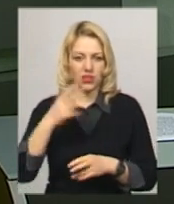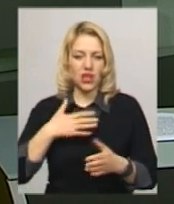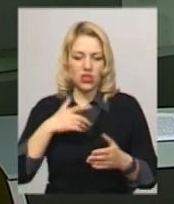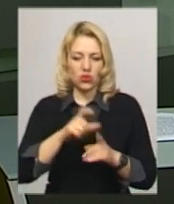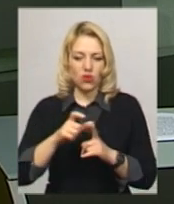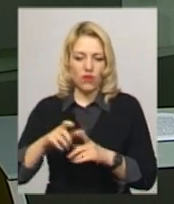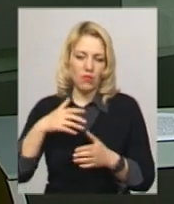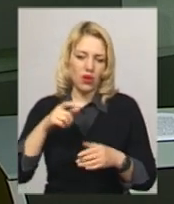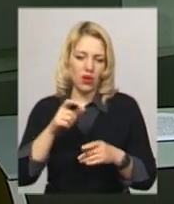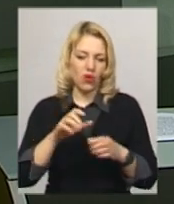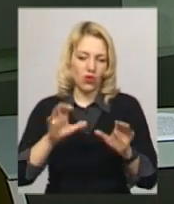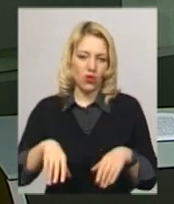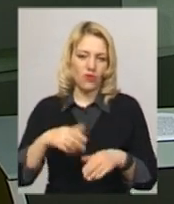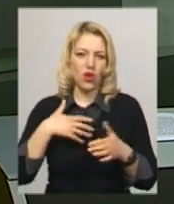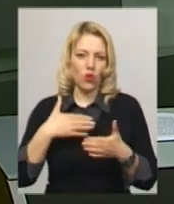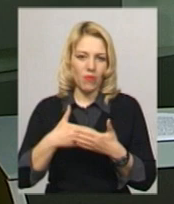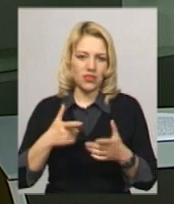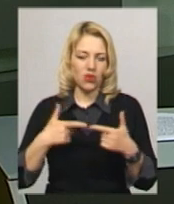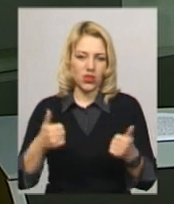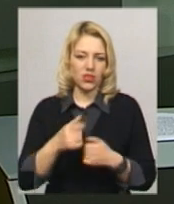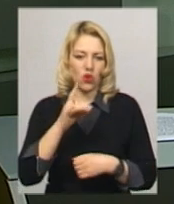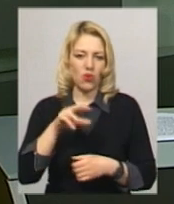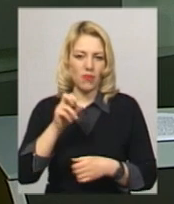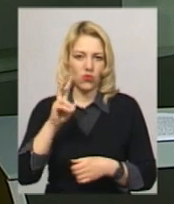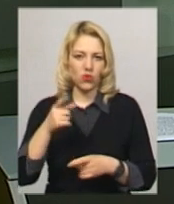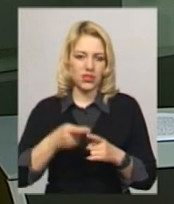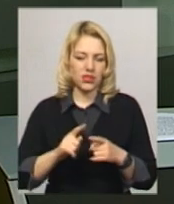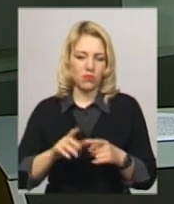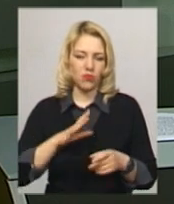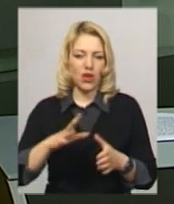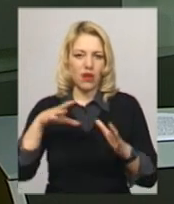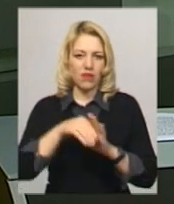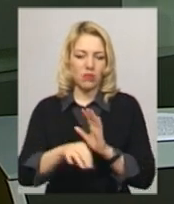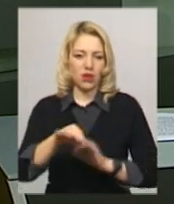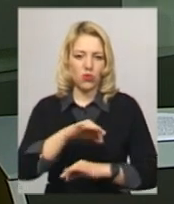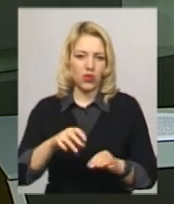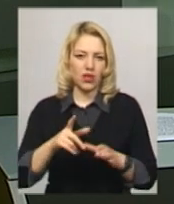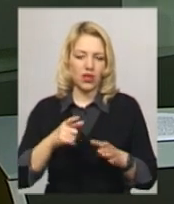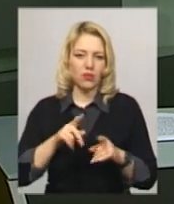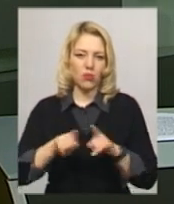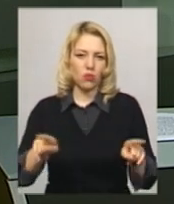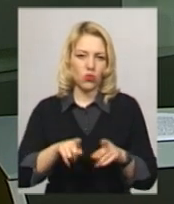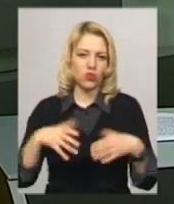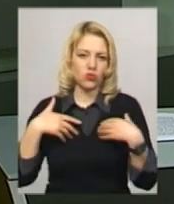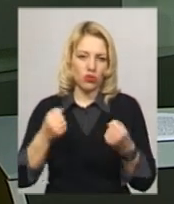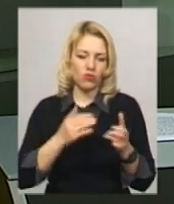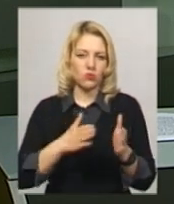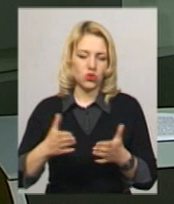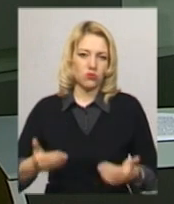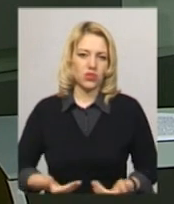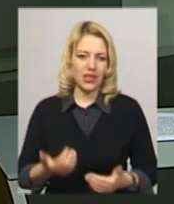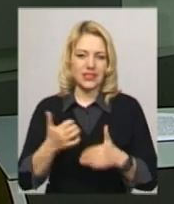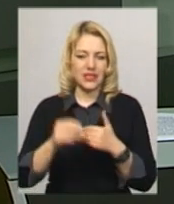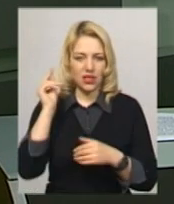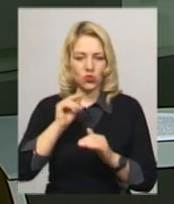організації «Молодь за кращим майбутнє» Лесі Романюк, цьогоріч він відбувся у рамках проєкту, який пропагує здоровий спосіб життя серед учнів шкіл.